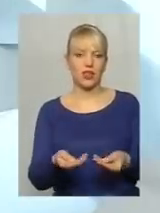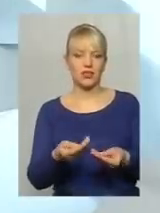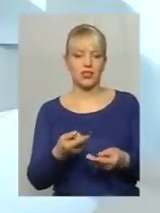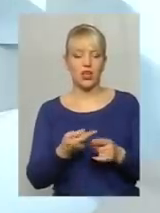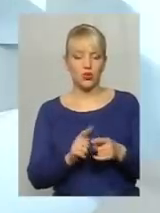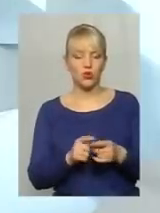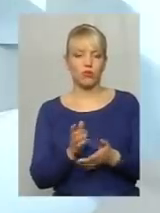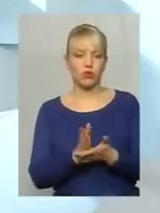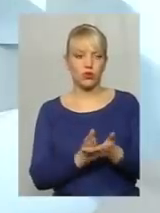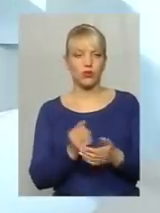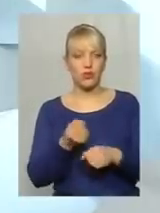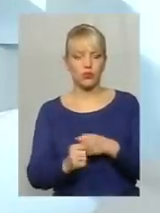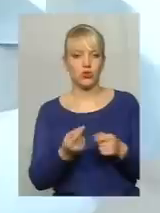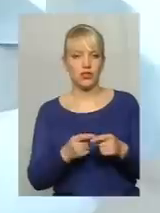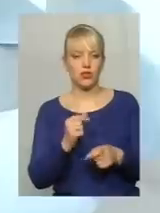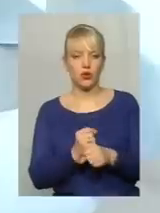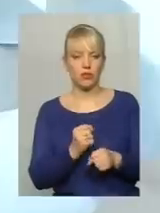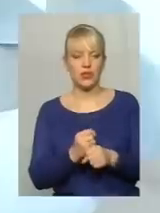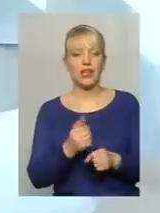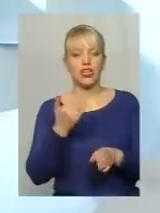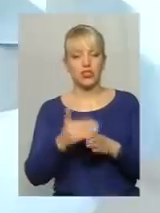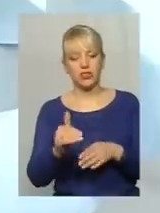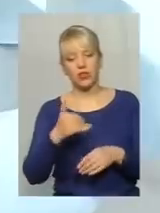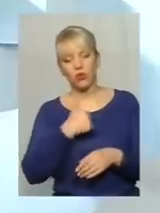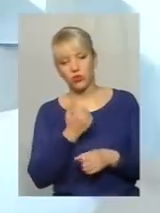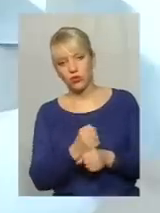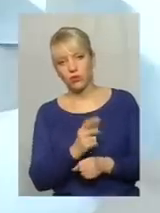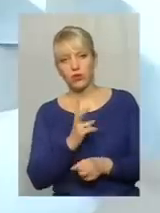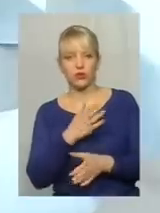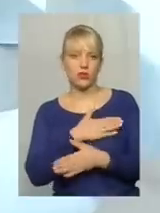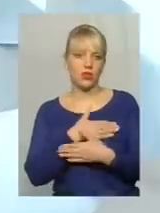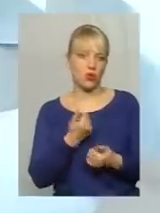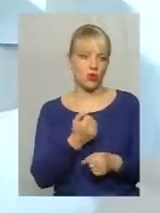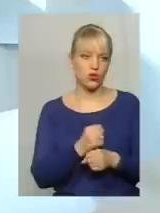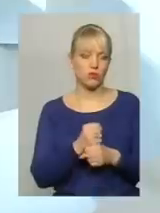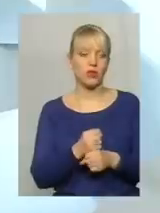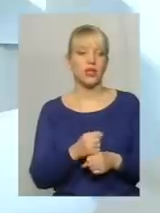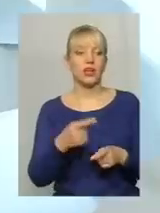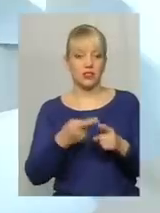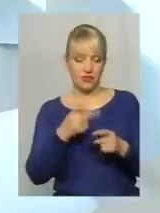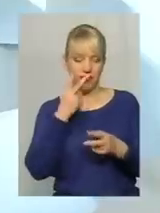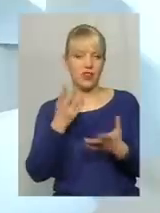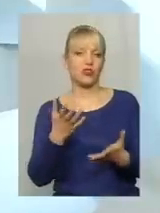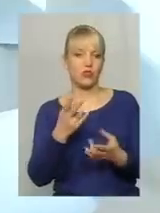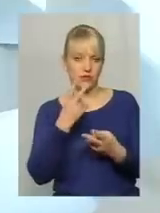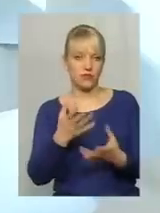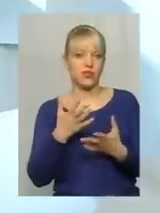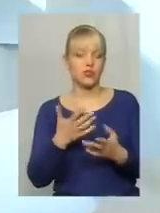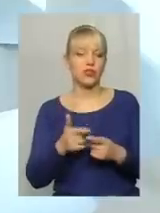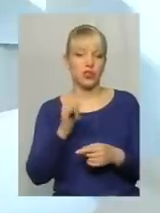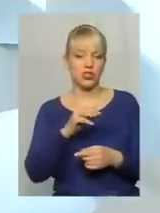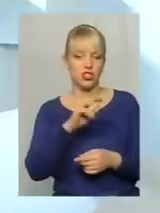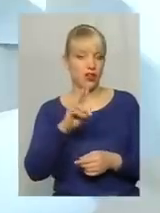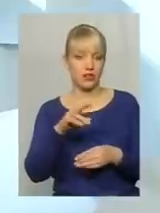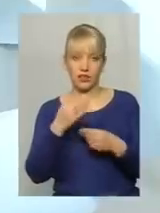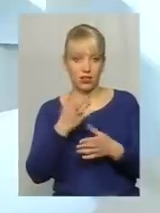надавати. Частина мешканців хочуть його робити, частина не хочуть. І воно видно. Тобто коли ЖЕК не надає послугу,